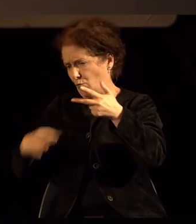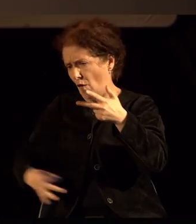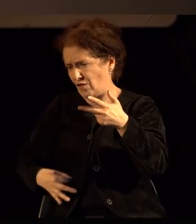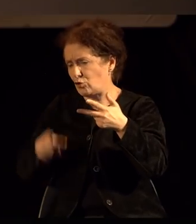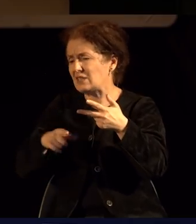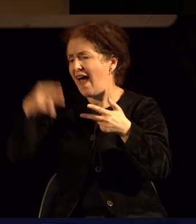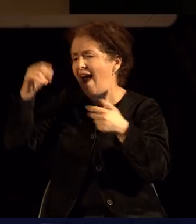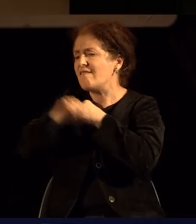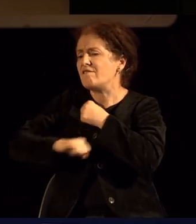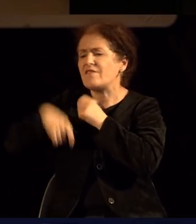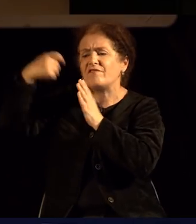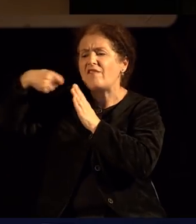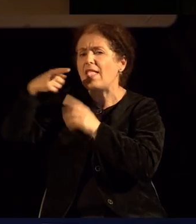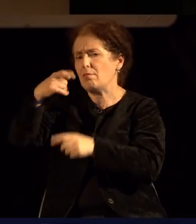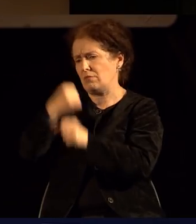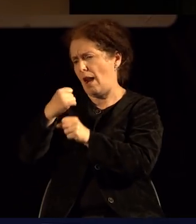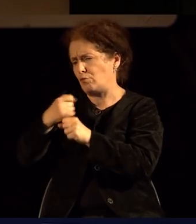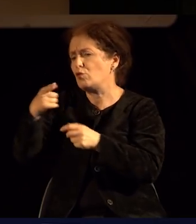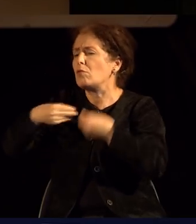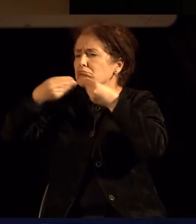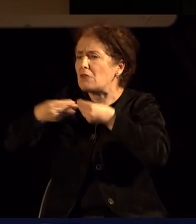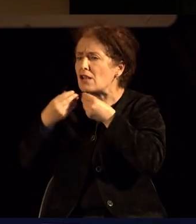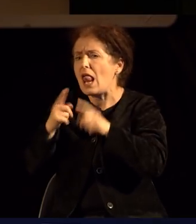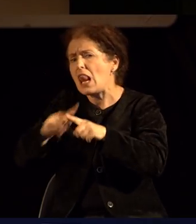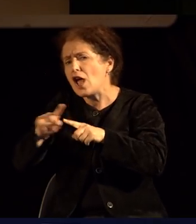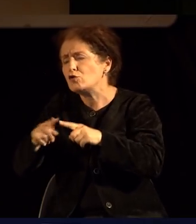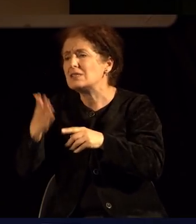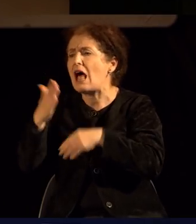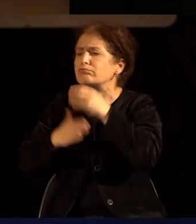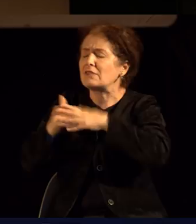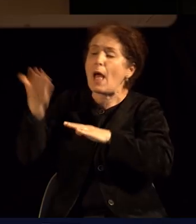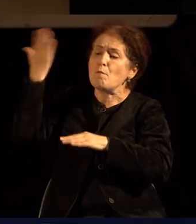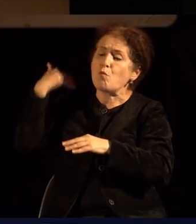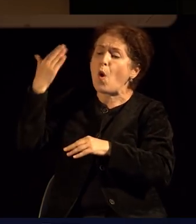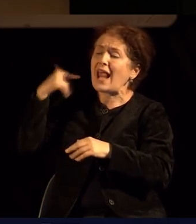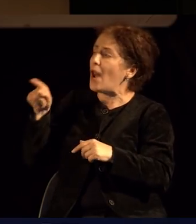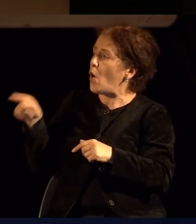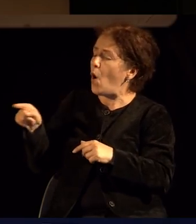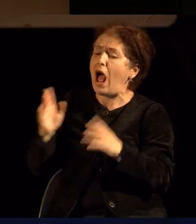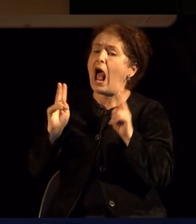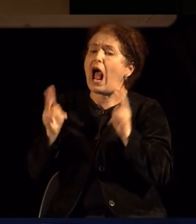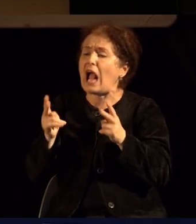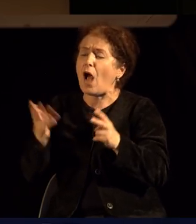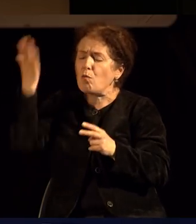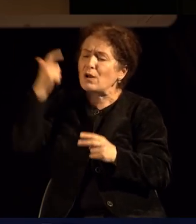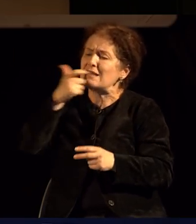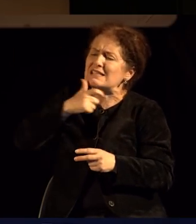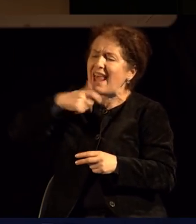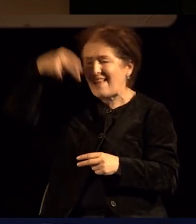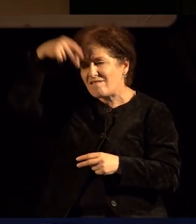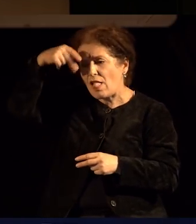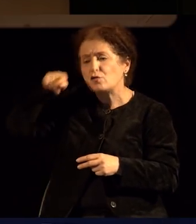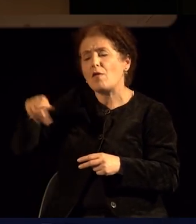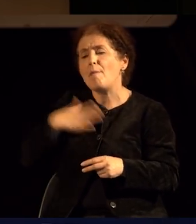филозофија и филм, кој што ке ни разкажа нешто за задоволството пред нашата ера, односно како античките филозофији го